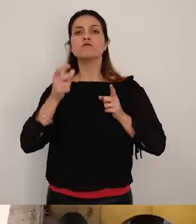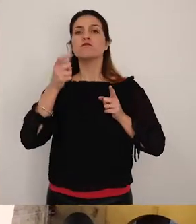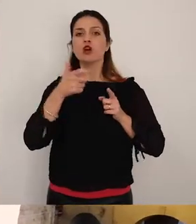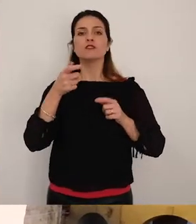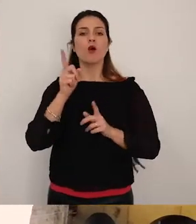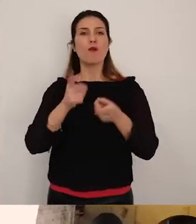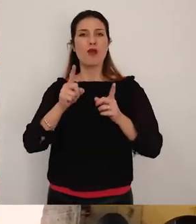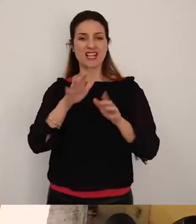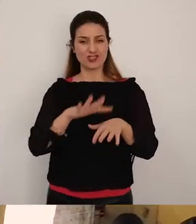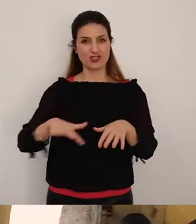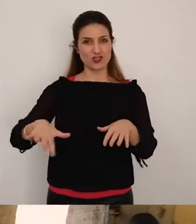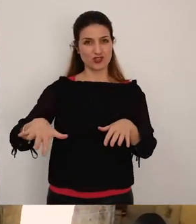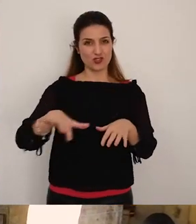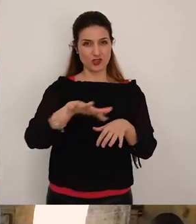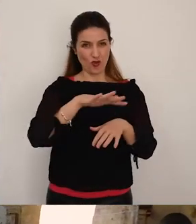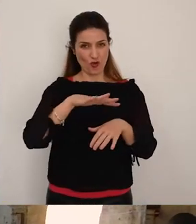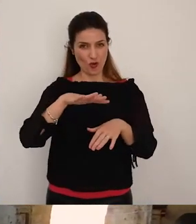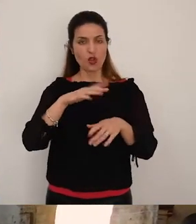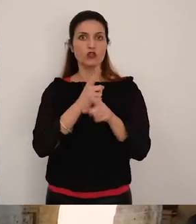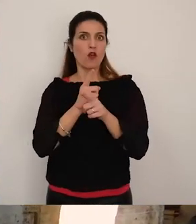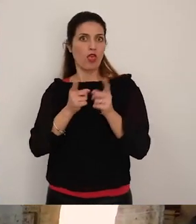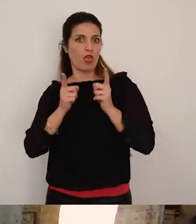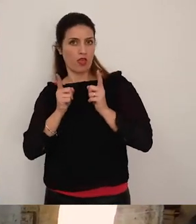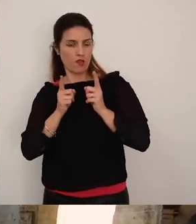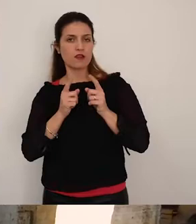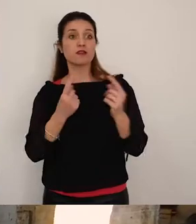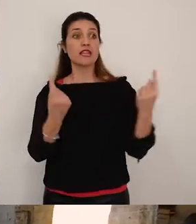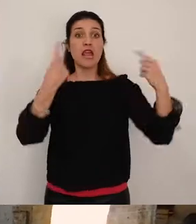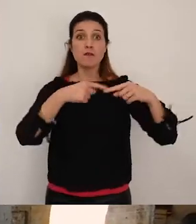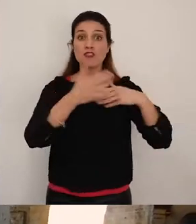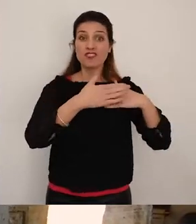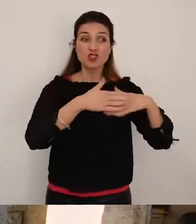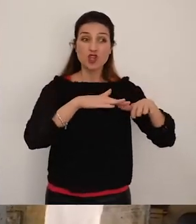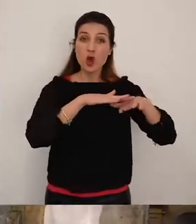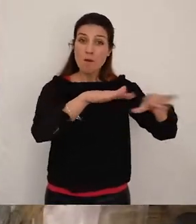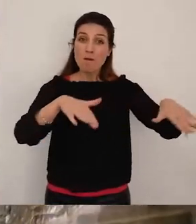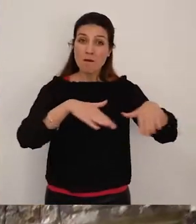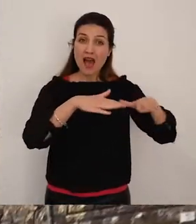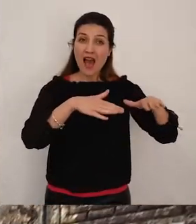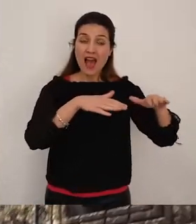difendere la popolazione locale dal pericolo di incursioni nemiche spesso provenienti dal vicino mare